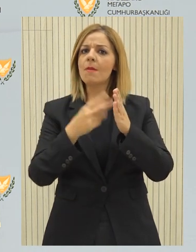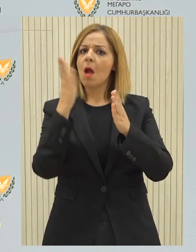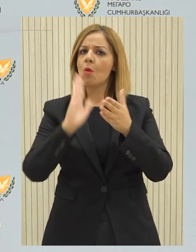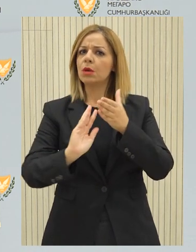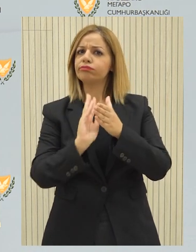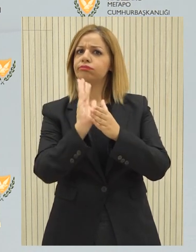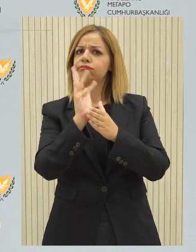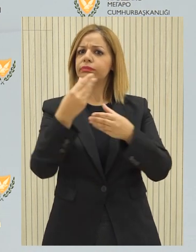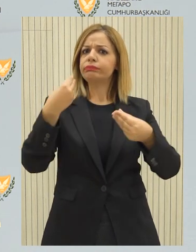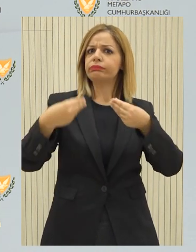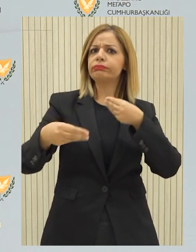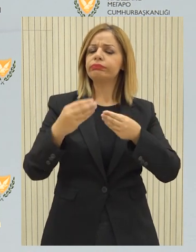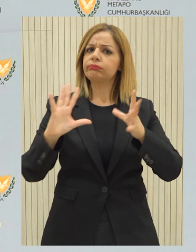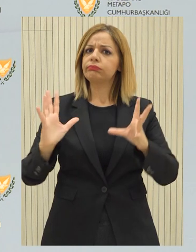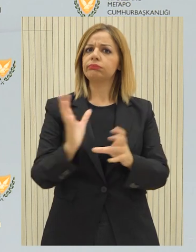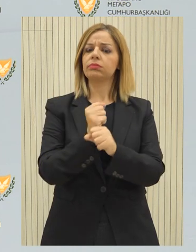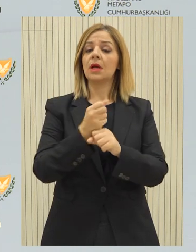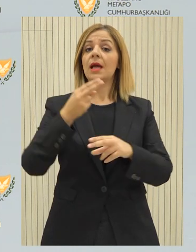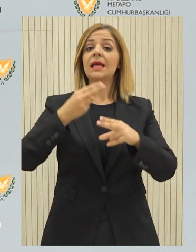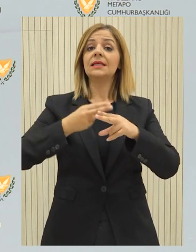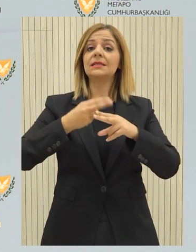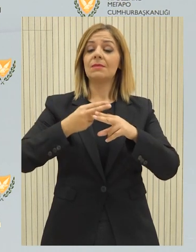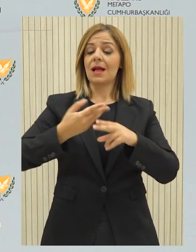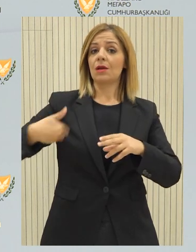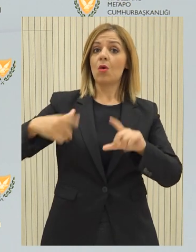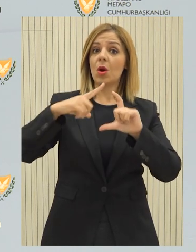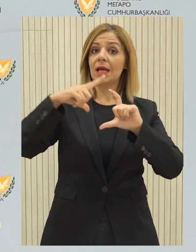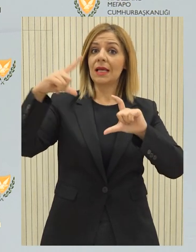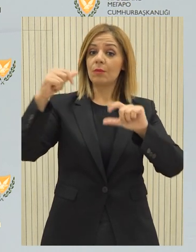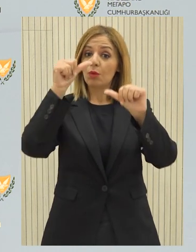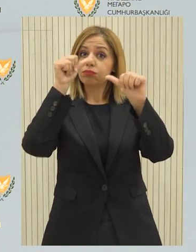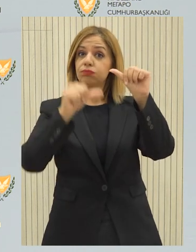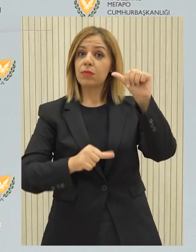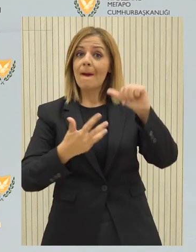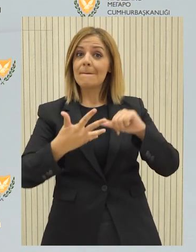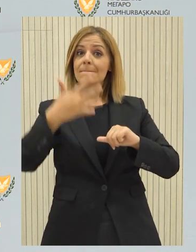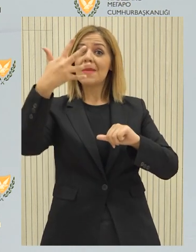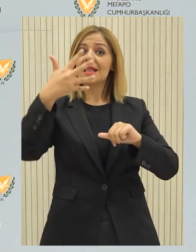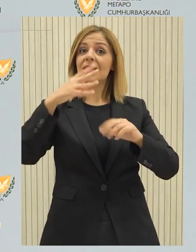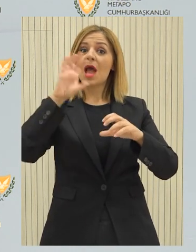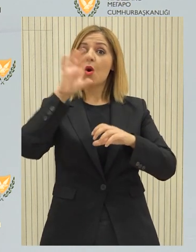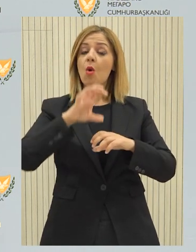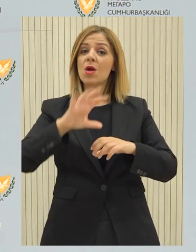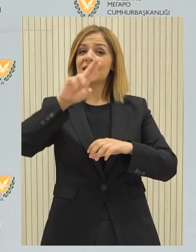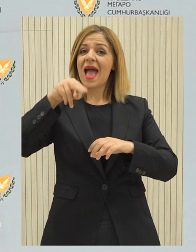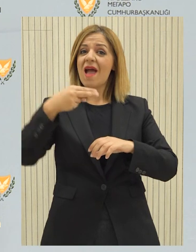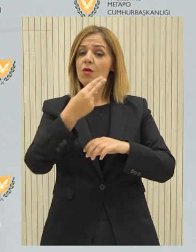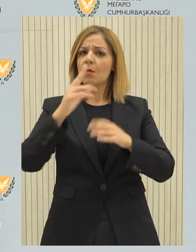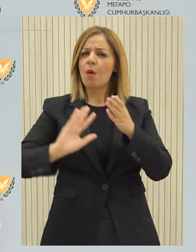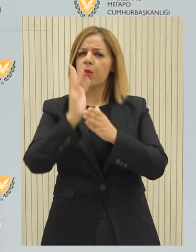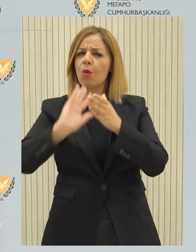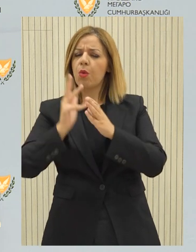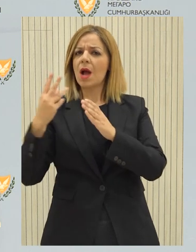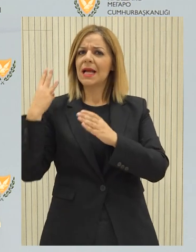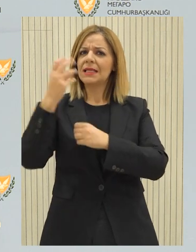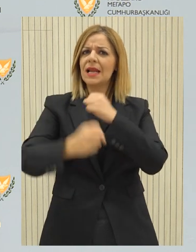οικονομικά δεδομένα. Ιδιαίτερης σημασίας είναι το γεγονός ότι η Κύπρος συγκαταλέγεται ανάμεσα στις πέντε χώρες στην Ευρωζώνη με τον υψηλότερο ρυθμό ανάπτυξης στα